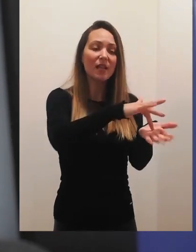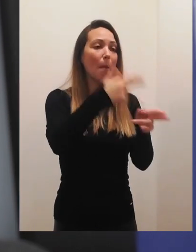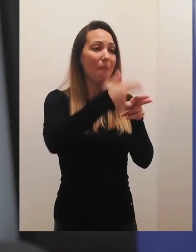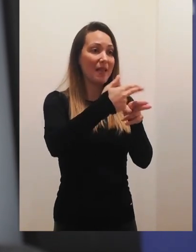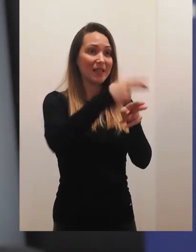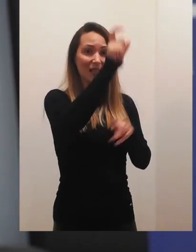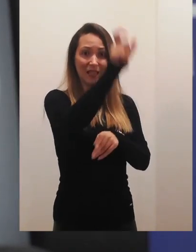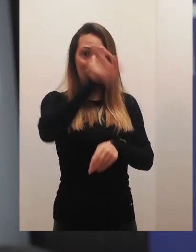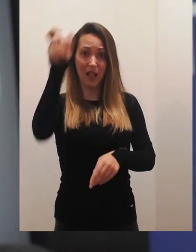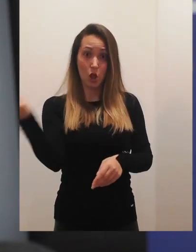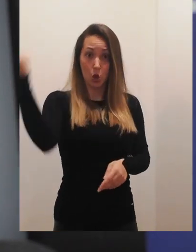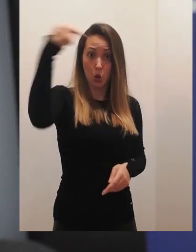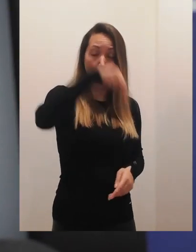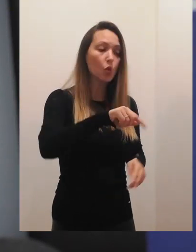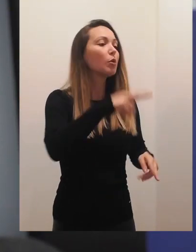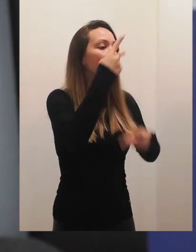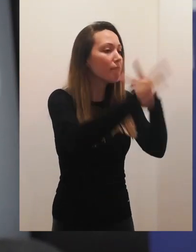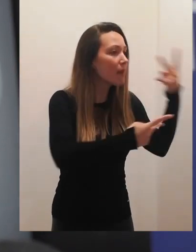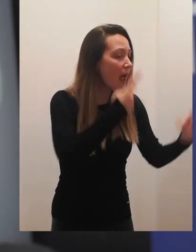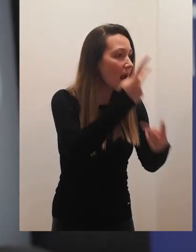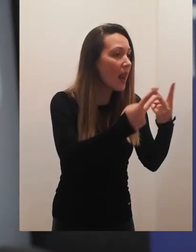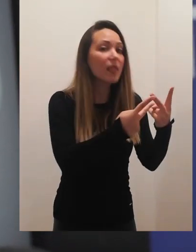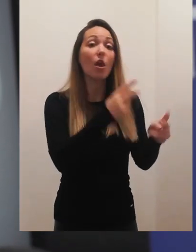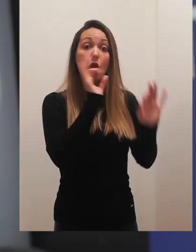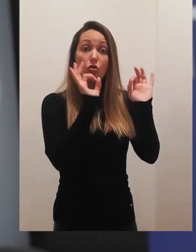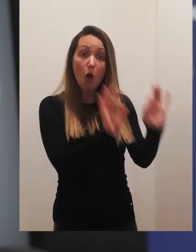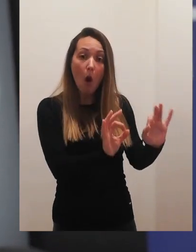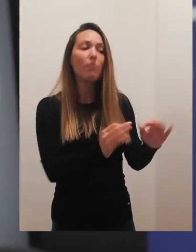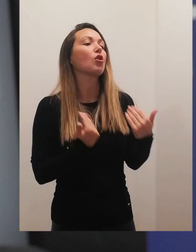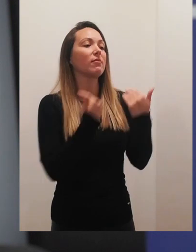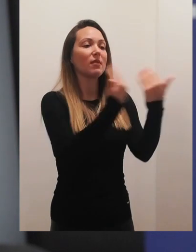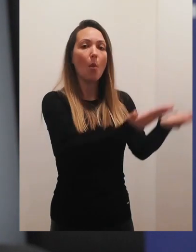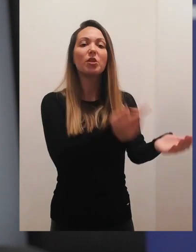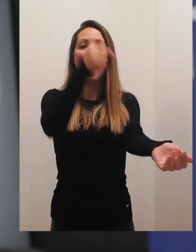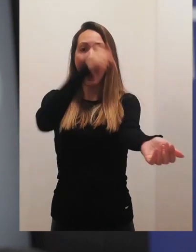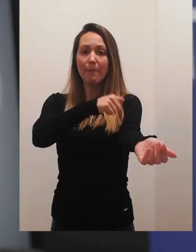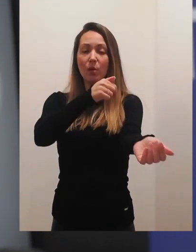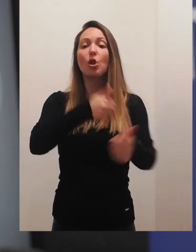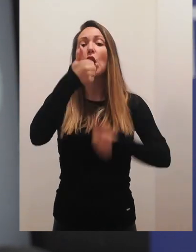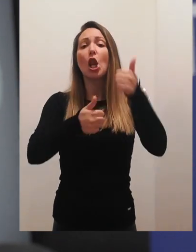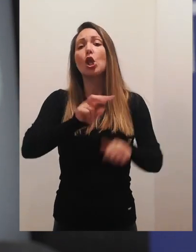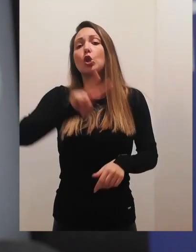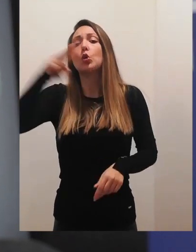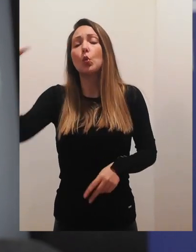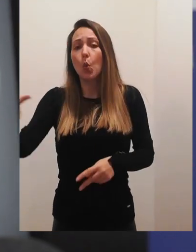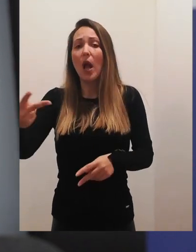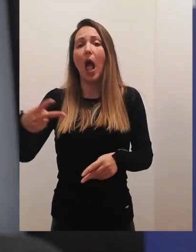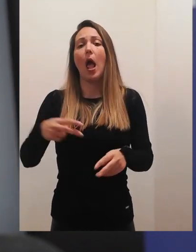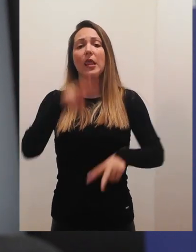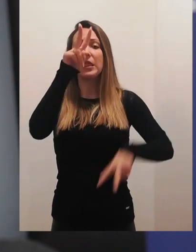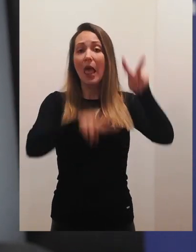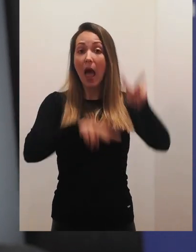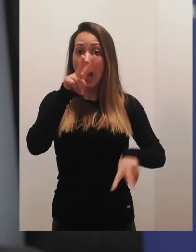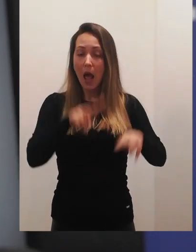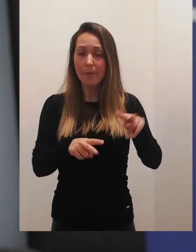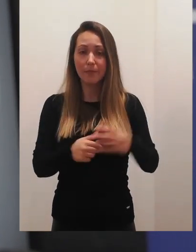pacijenti biti pregledani, ukoliko su pacijenti dobro, oni će dobiti svoju terapiju, bilo da je hemoterapija ili neka druga sistemska terapija.